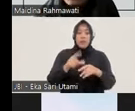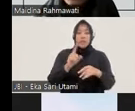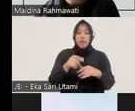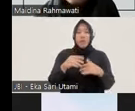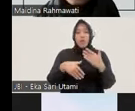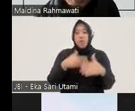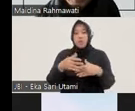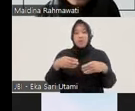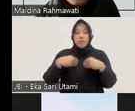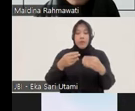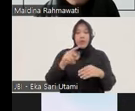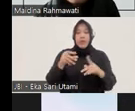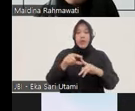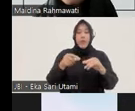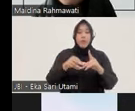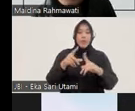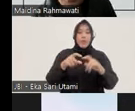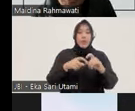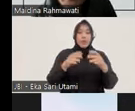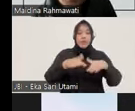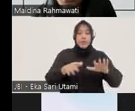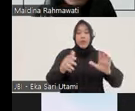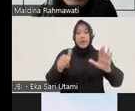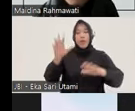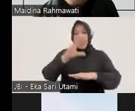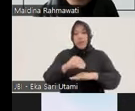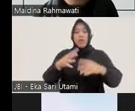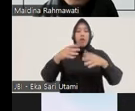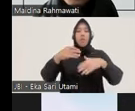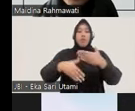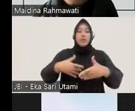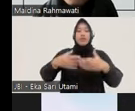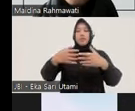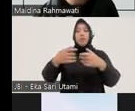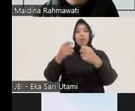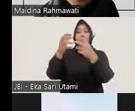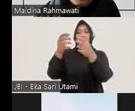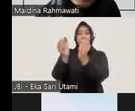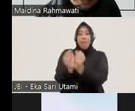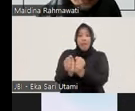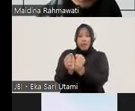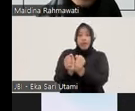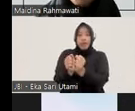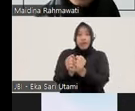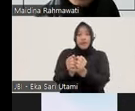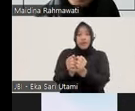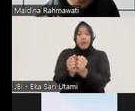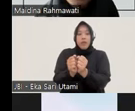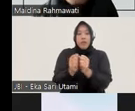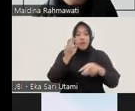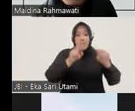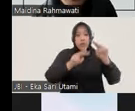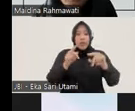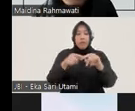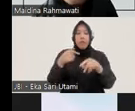rehabilitasi itu selesai di 6 hari masa penangkapan bahkan levelnya bukan penyelidikan tapi levelnya dia selesai di masa 6 hari